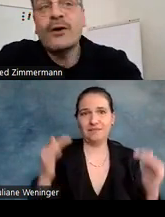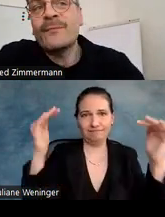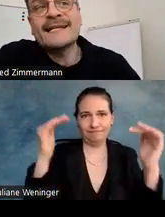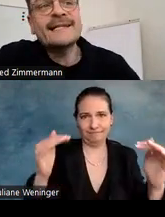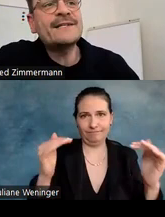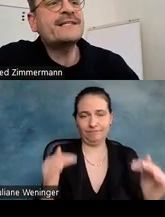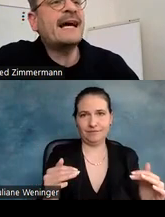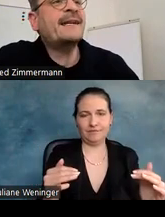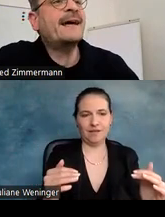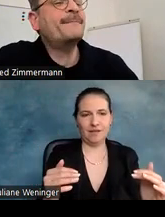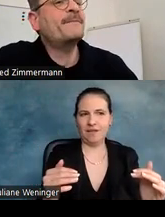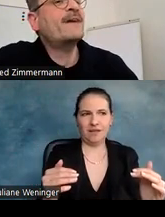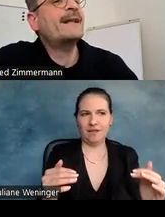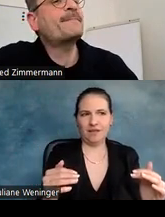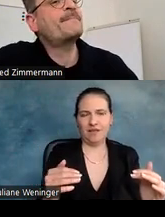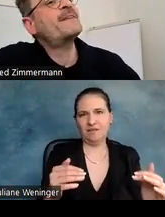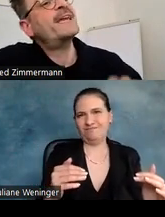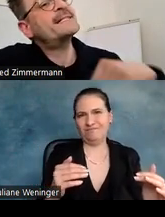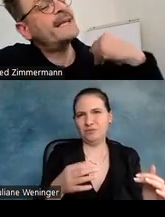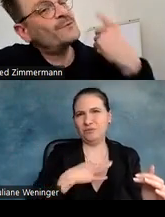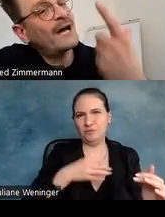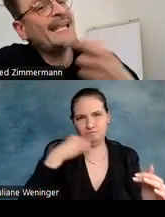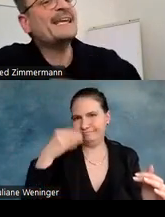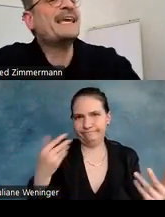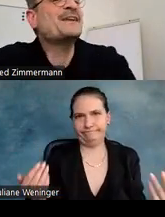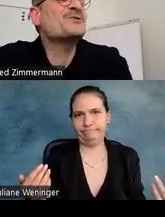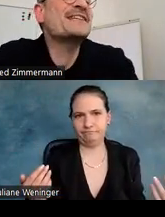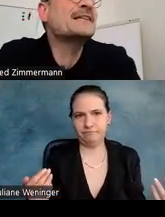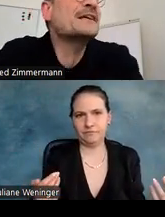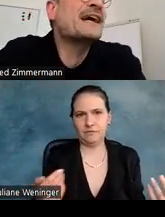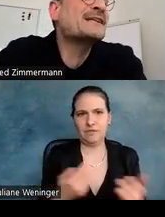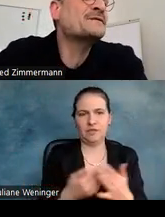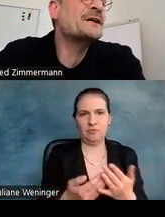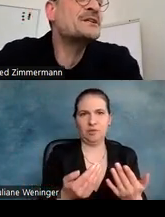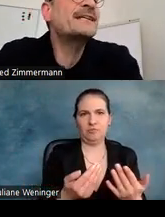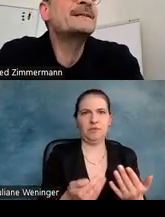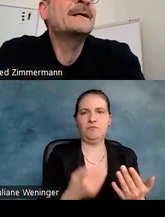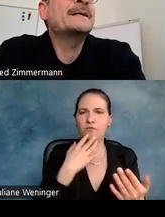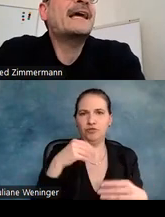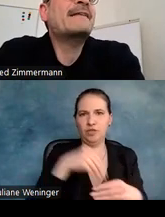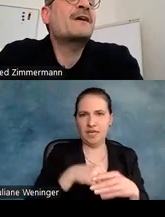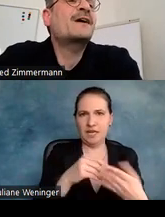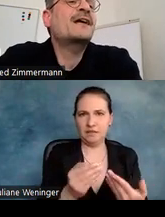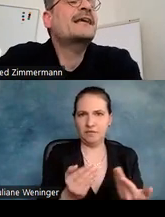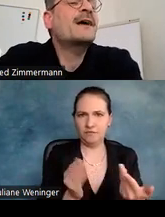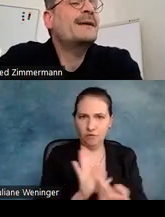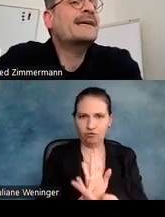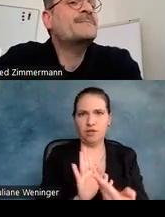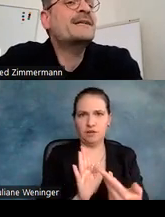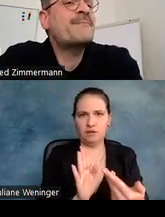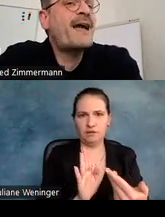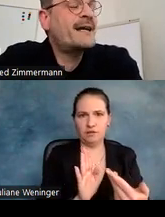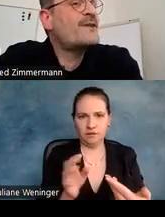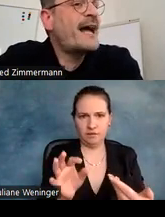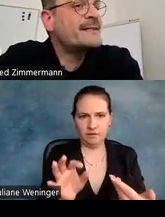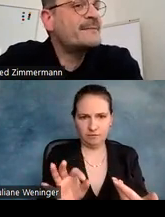ist aus meiner Sicht durcheinander, weil wenn wir jetzt also reingehen und ich Ihnen Inhalte vorstelle, dann picke